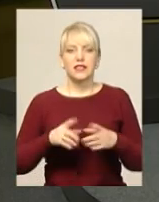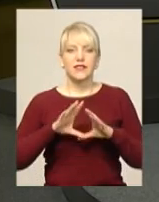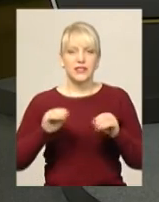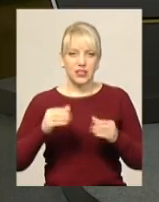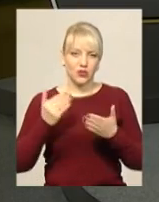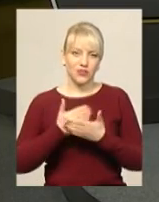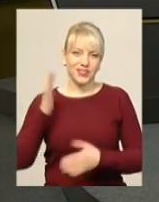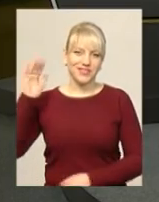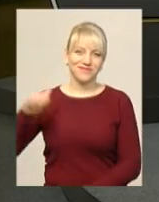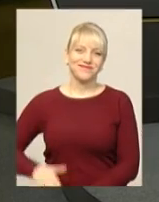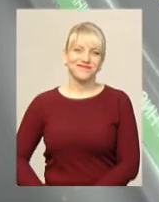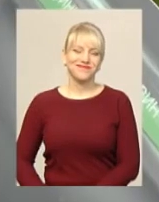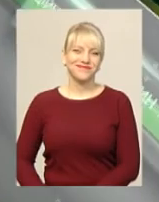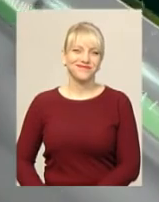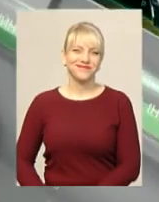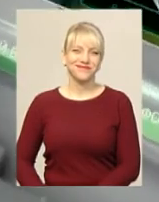Побачимось!